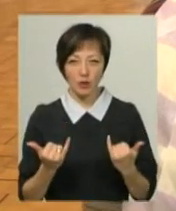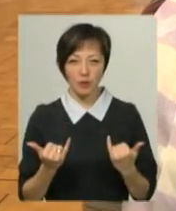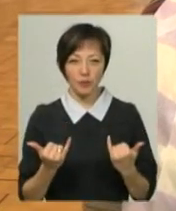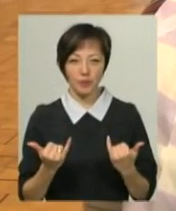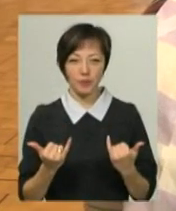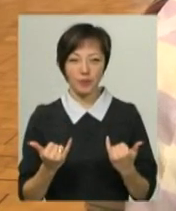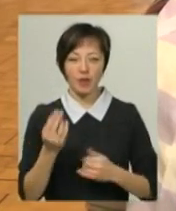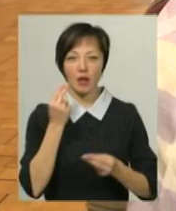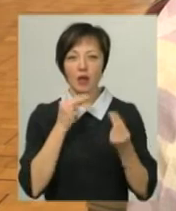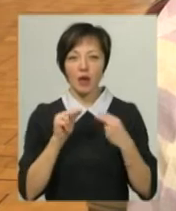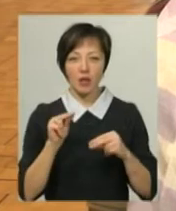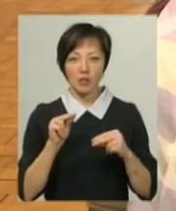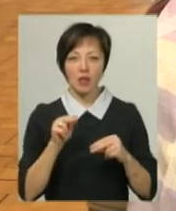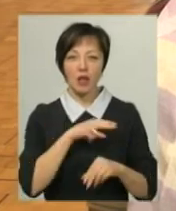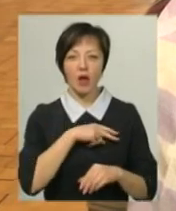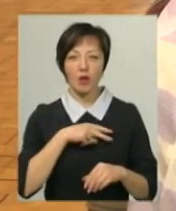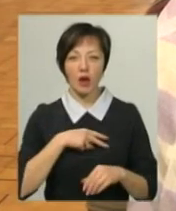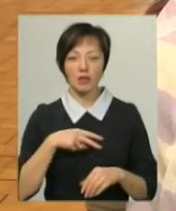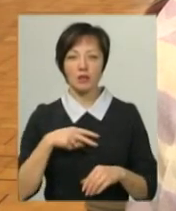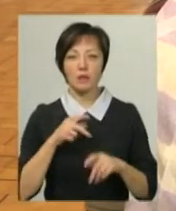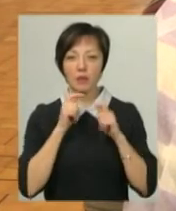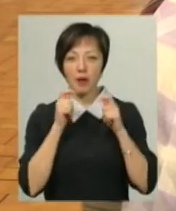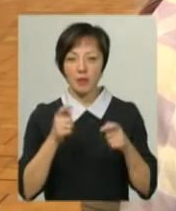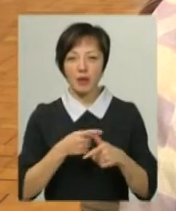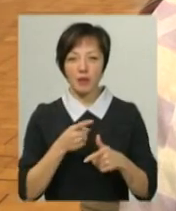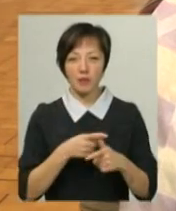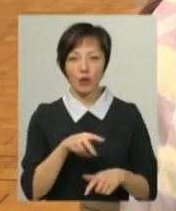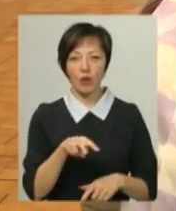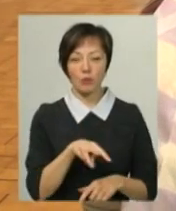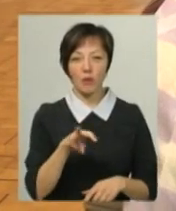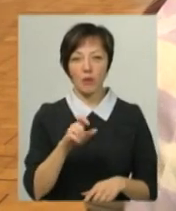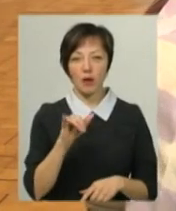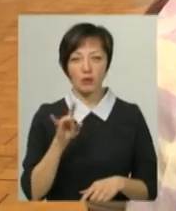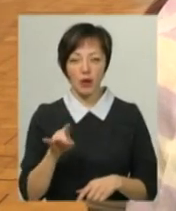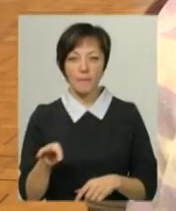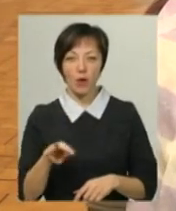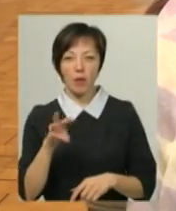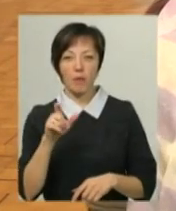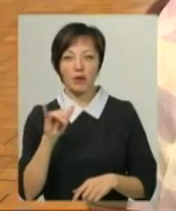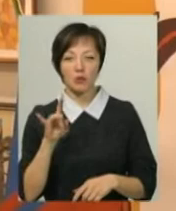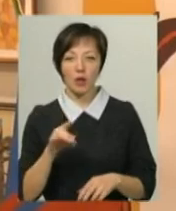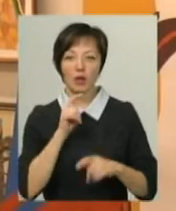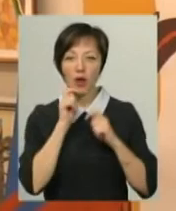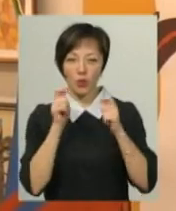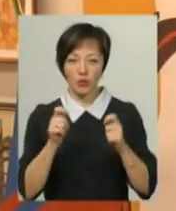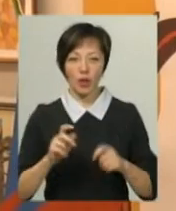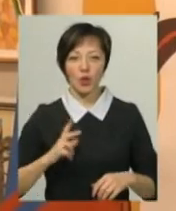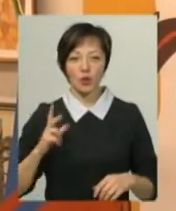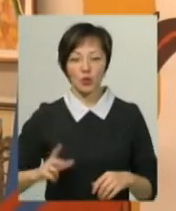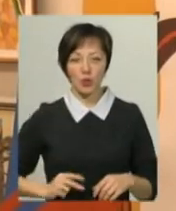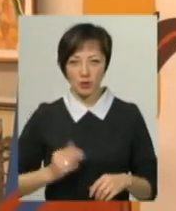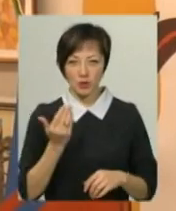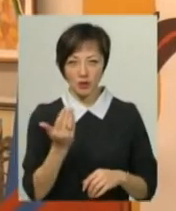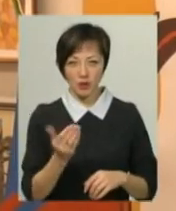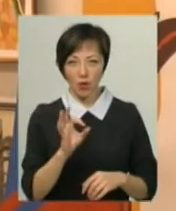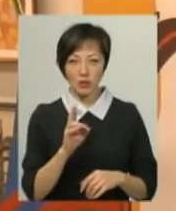Сьогодні кращих лауреатів в премії імені Людмила Мазур і Микола Мазур нагородили. Донька Людмили і Миколи